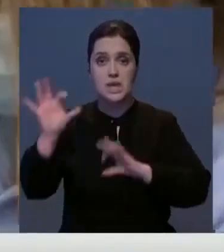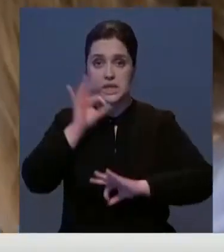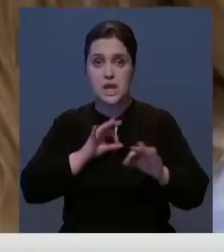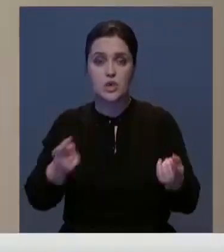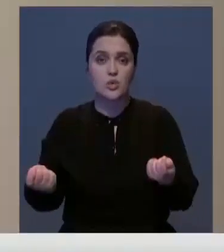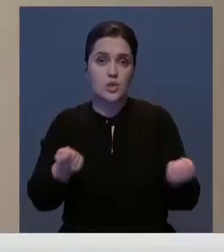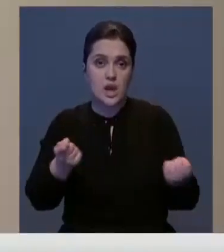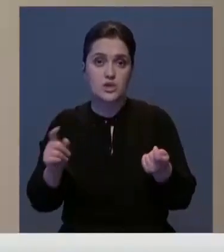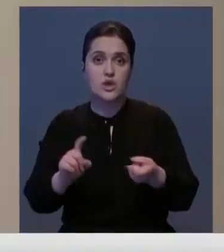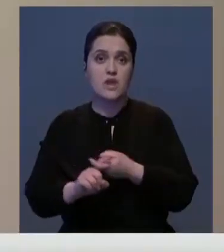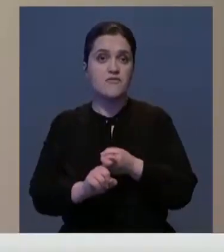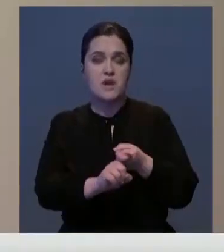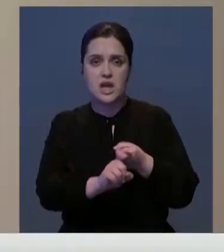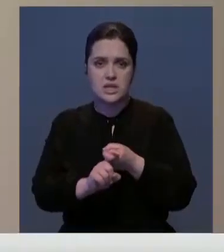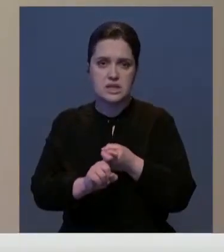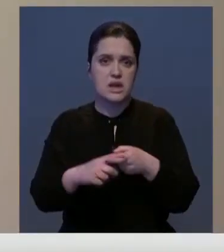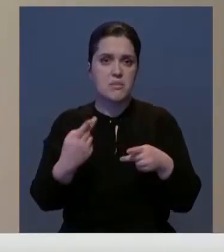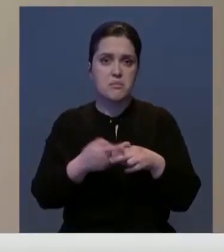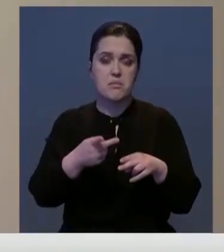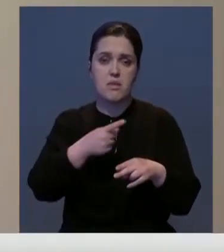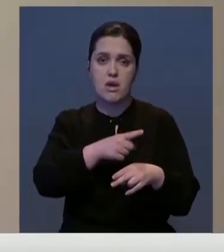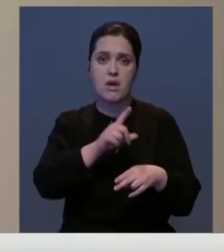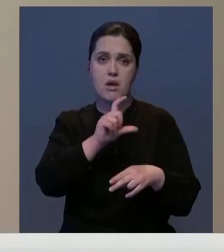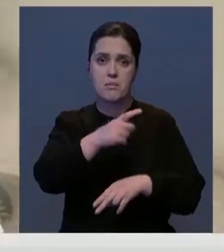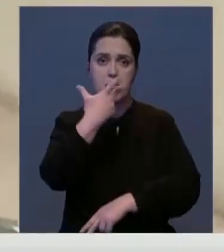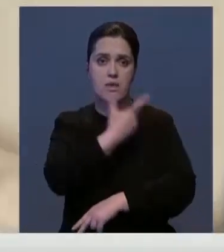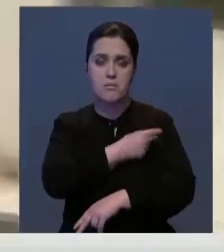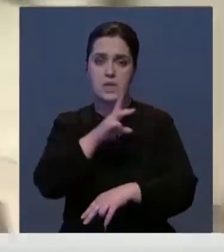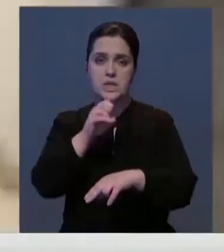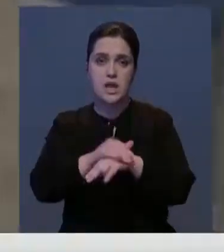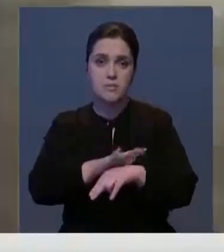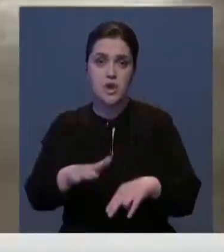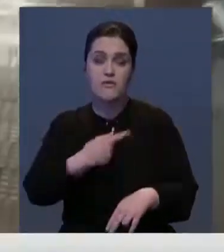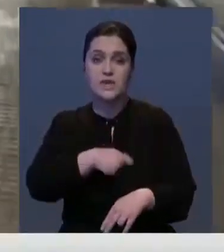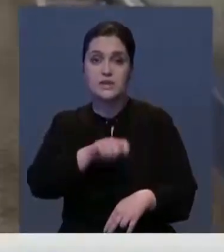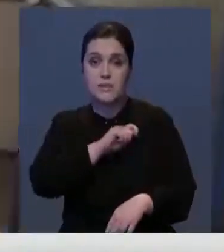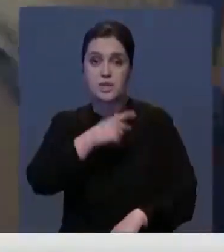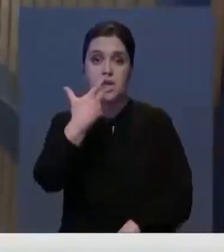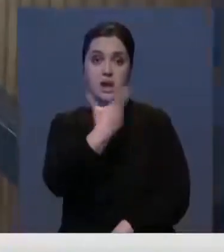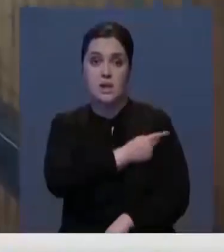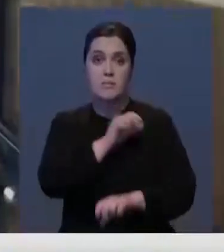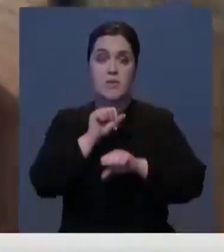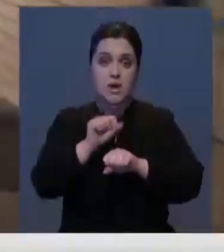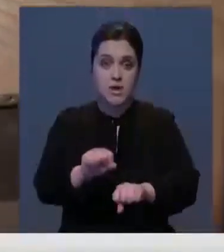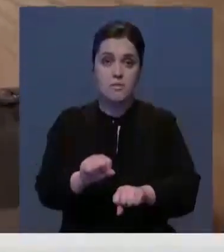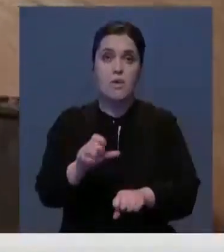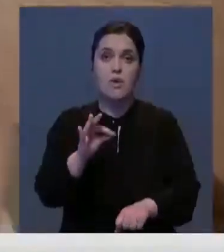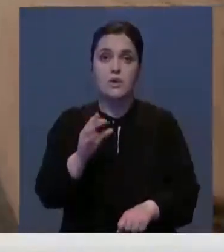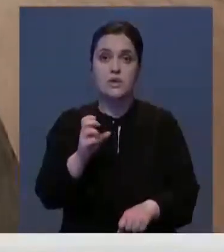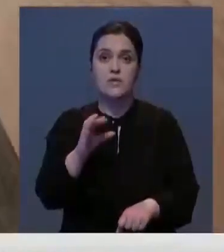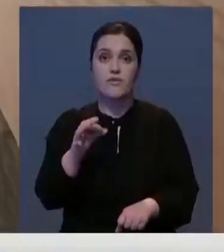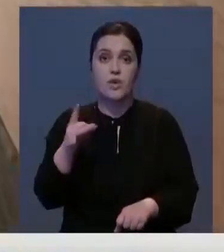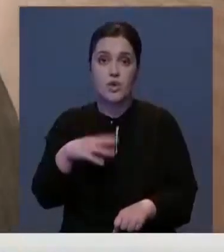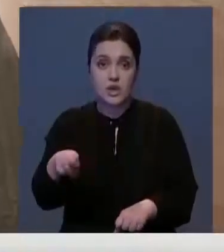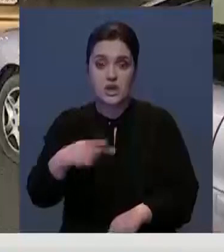регулятор заявил, что связи между побочными эффектами и препаратом не обнаружено. Отмечу, в Испании в рамках прививочной кампании оксфордскую